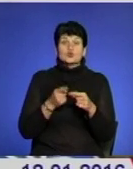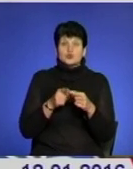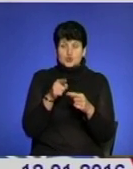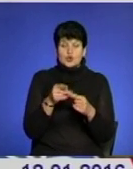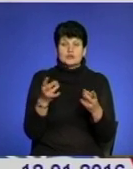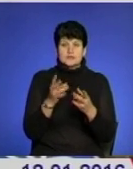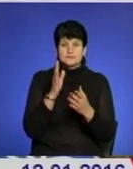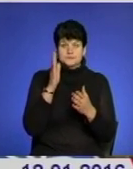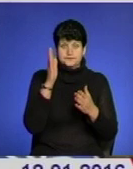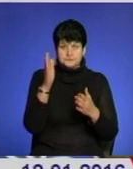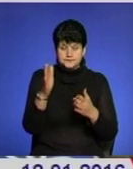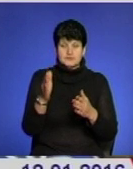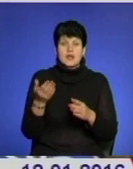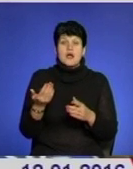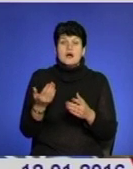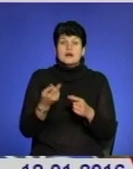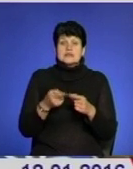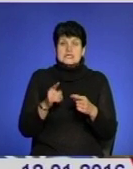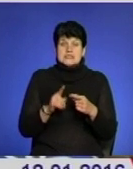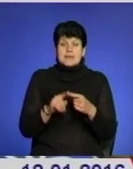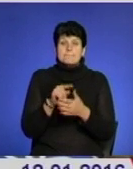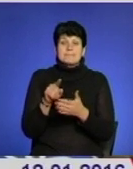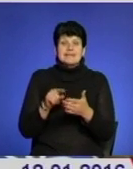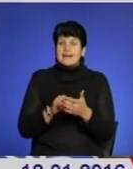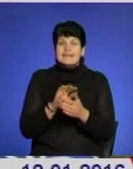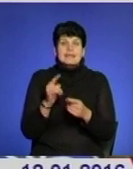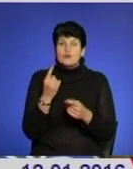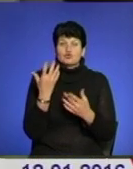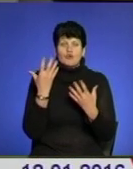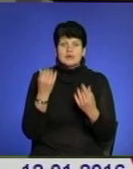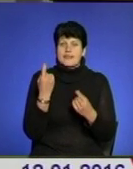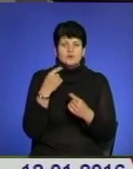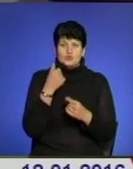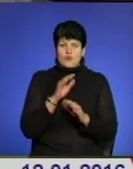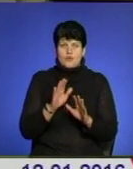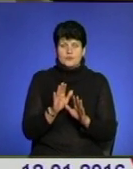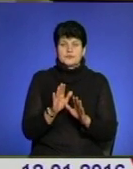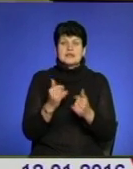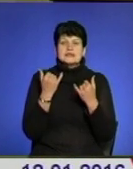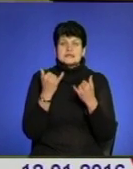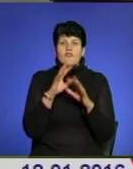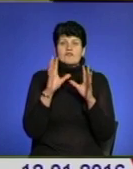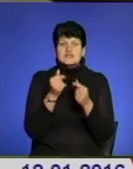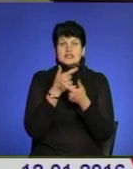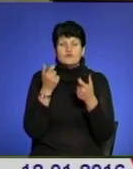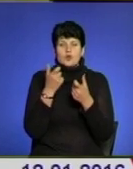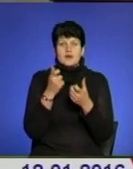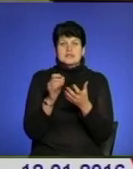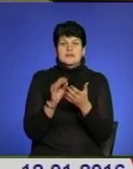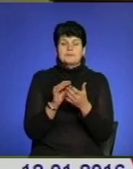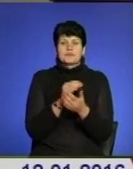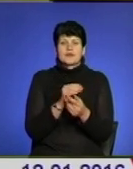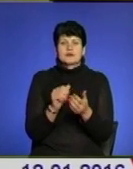йти. До цього треба йти, це питання не одного дня і не одного року. Зараз уся інформація з паперових носіїв